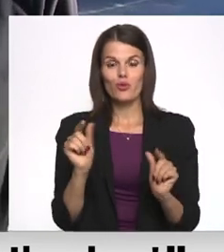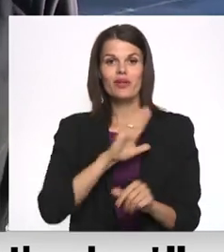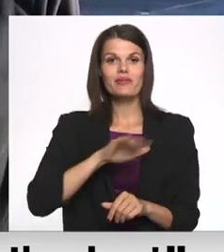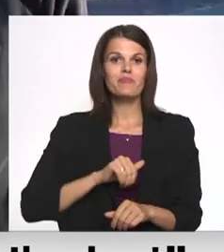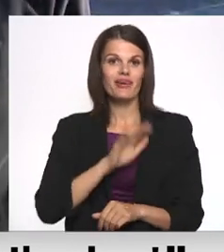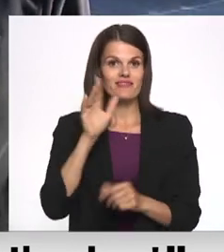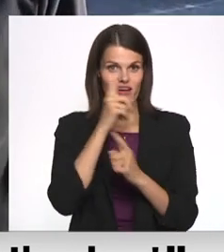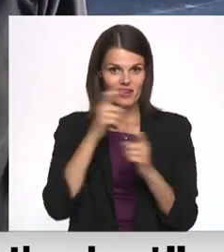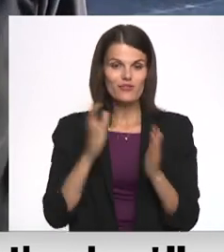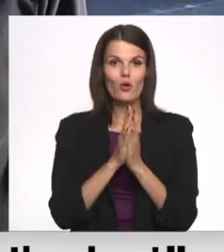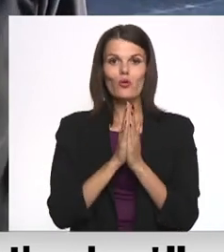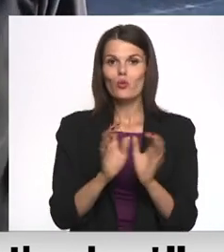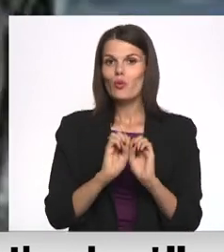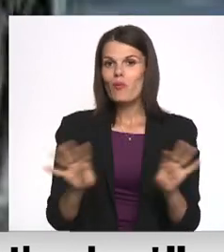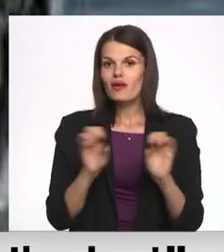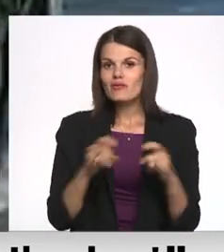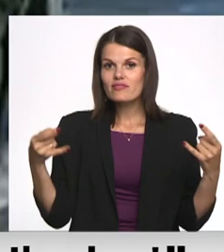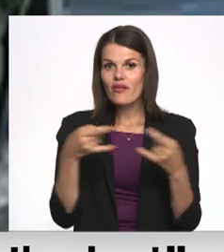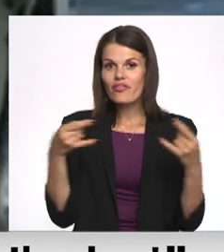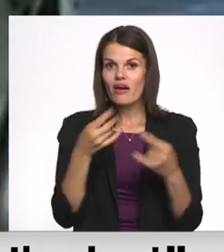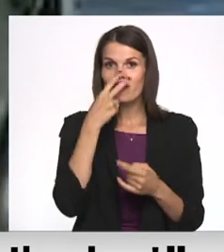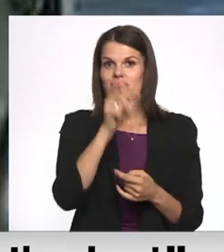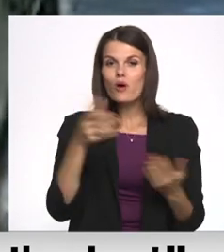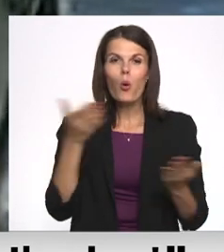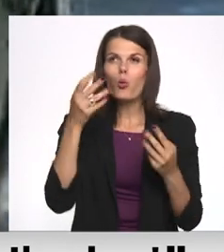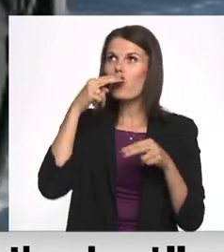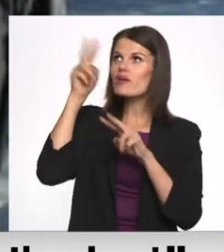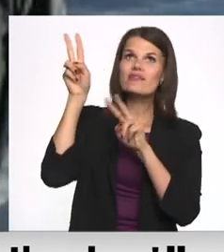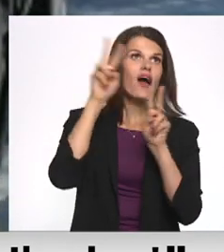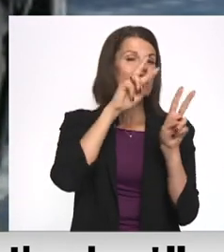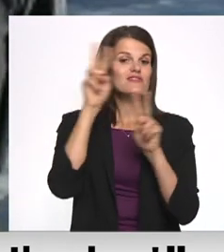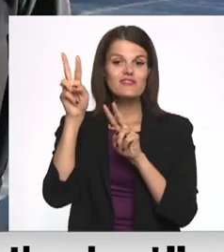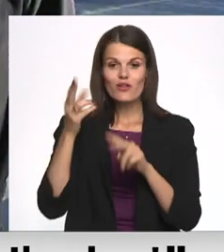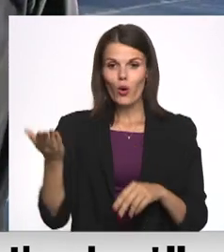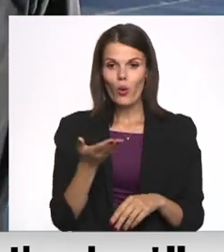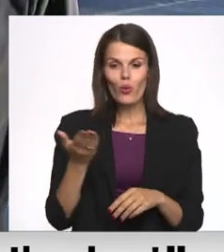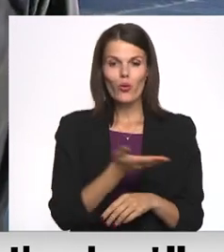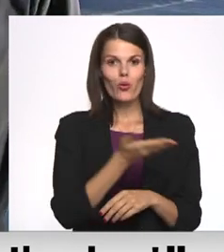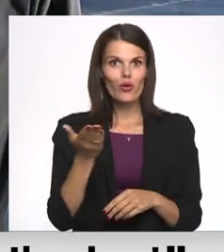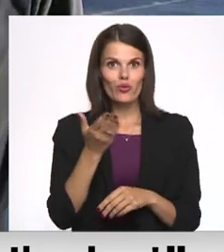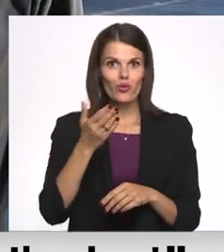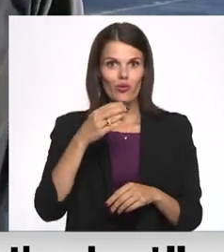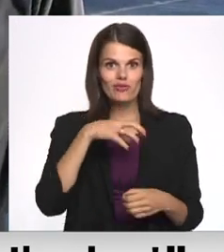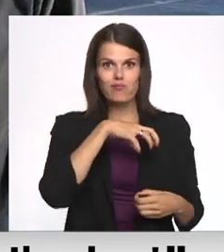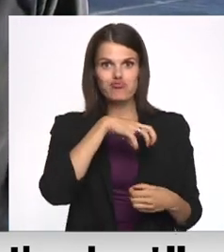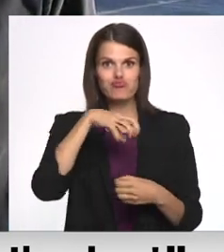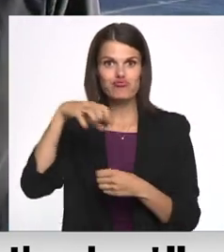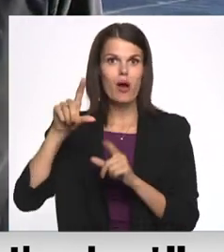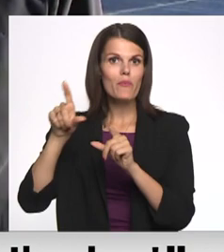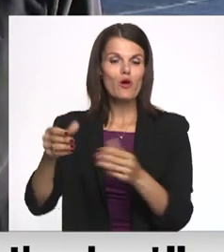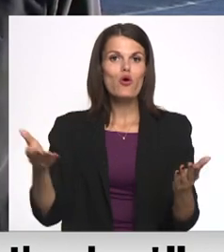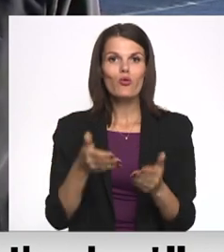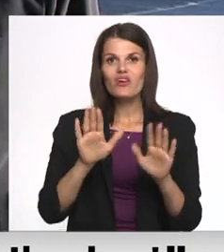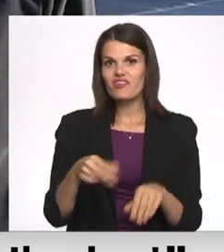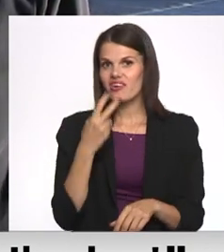ziņām. Tad izstāstiet Latvijas televīzes skatītājiem, kurā virzienā jāskatās un kur jūs iesiet pāri. Kurš varēs redzēt šos